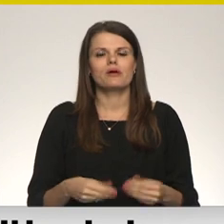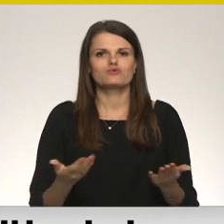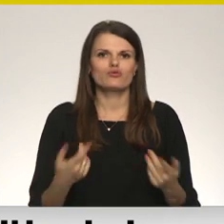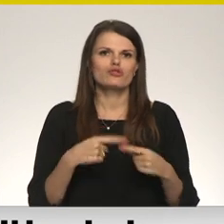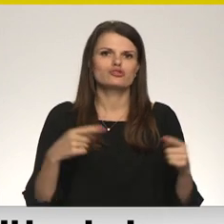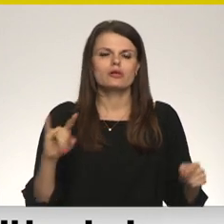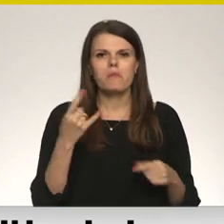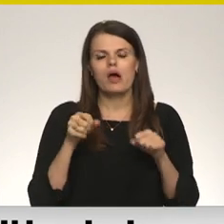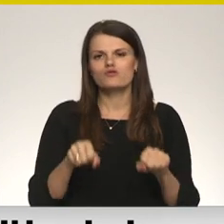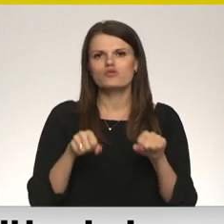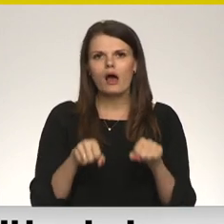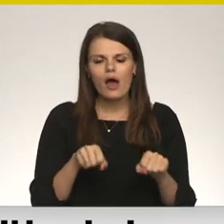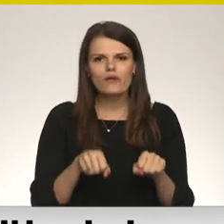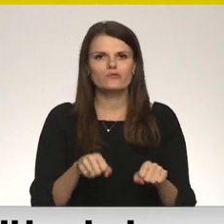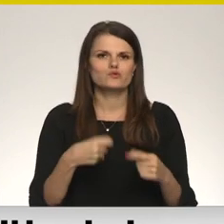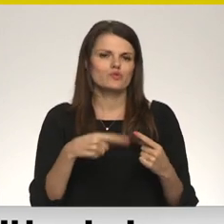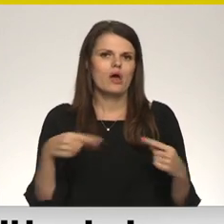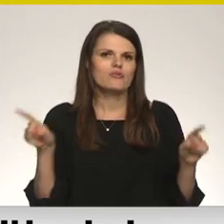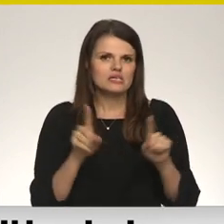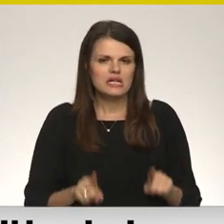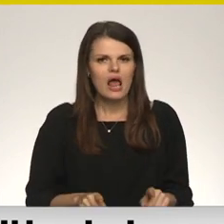dažādas bērnu ratiņus un tādas.